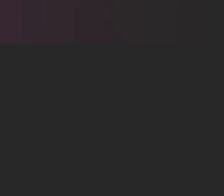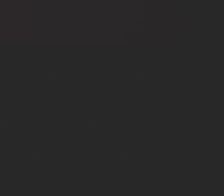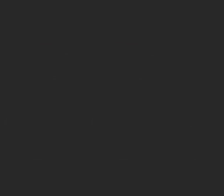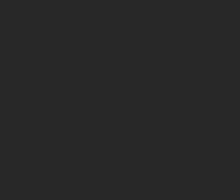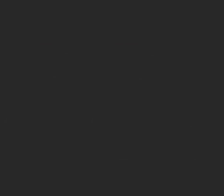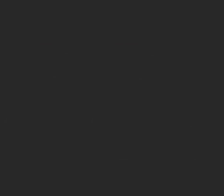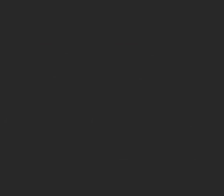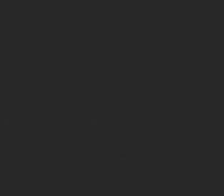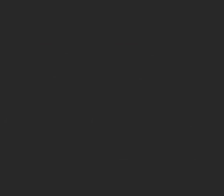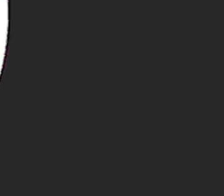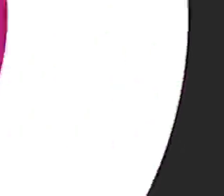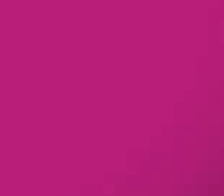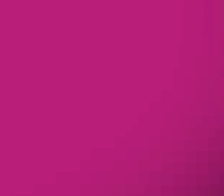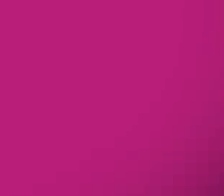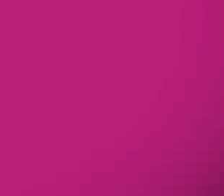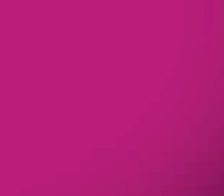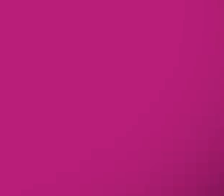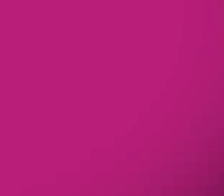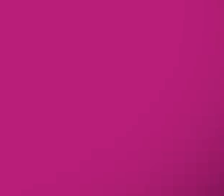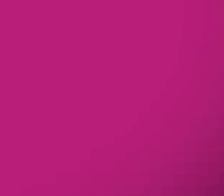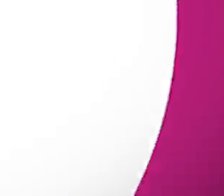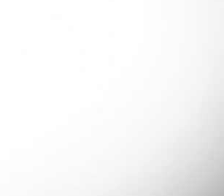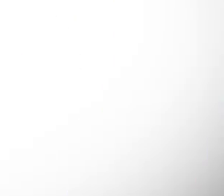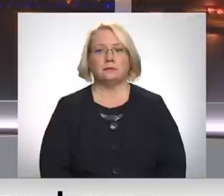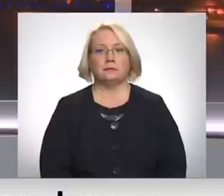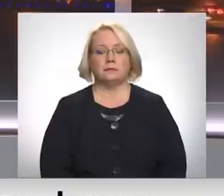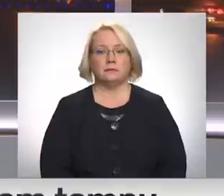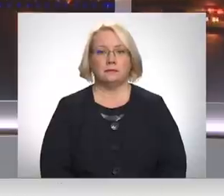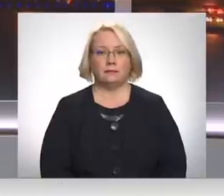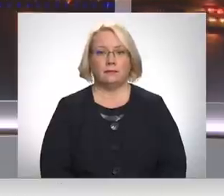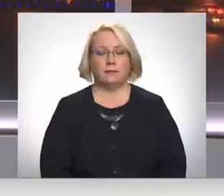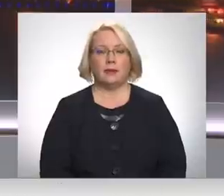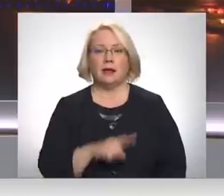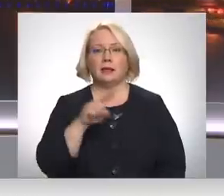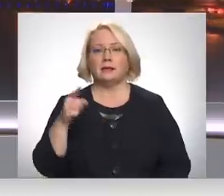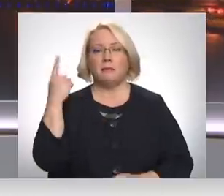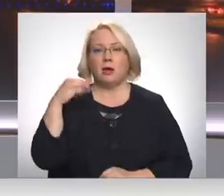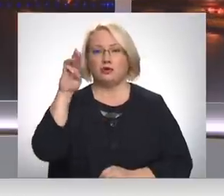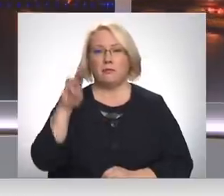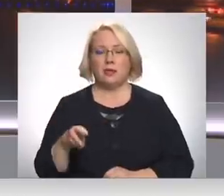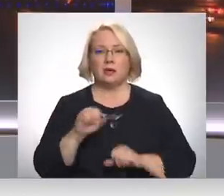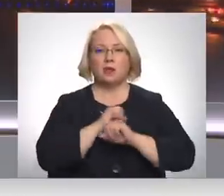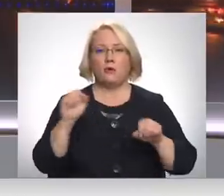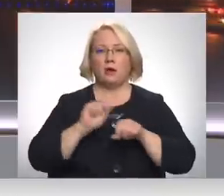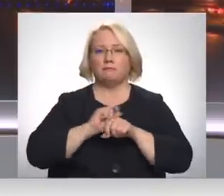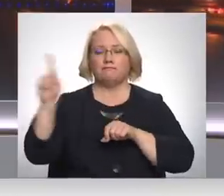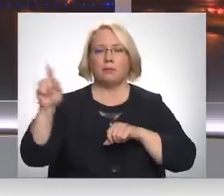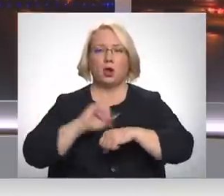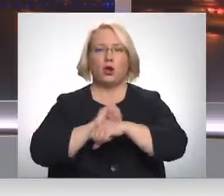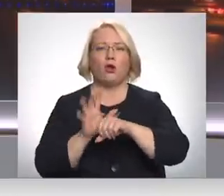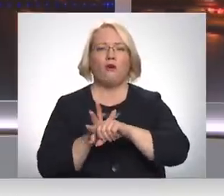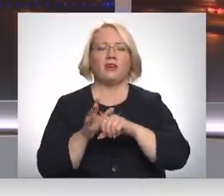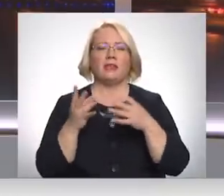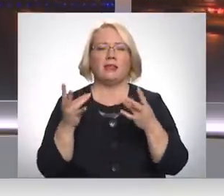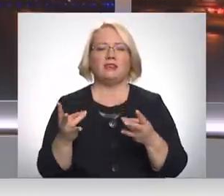Re! Viss ēters ir te! Līdz ar pagājušā mēneša straujo kāpumu covidu inficēto